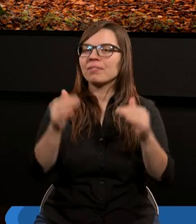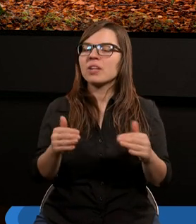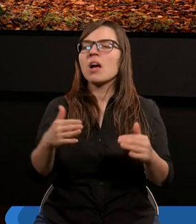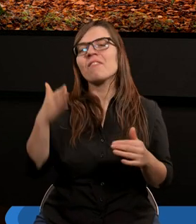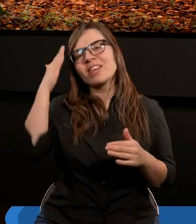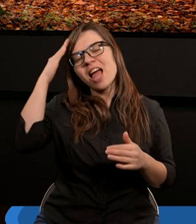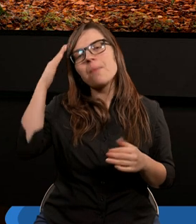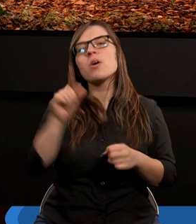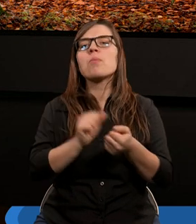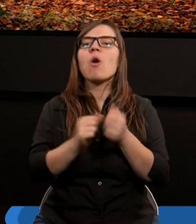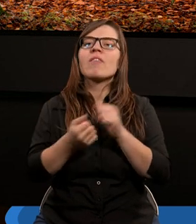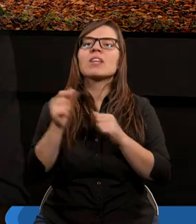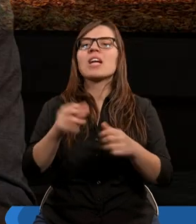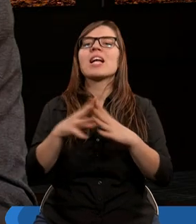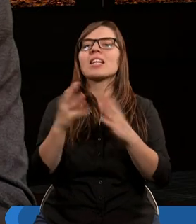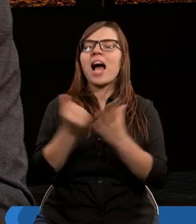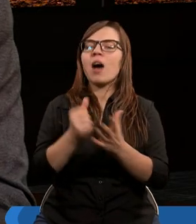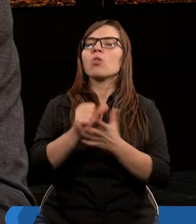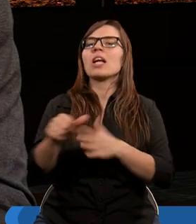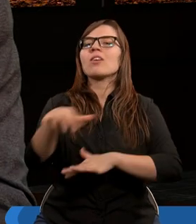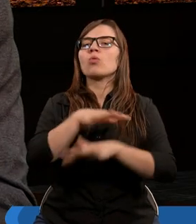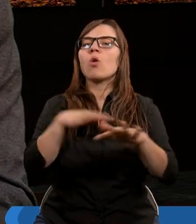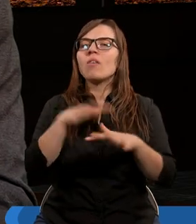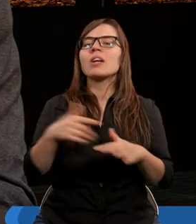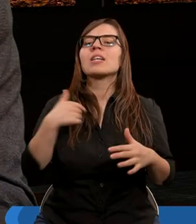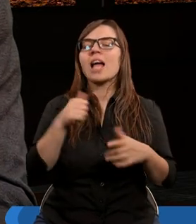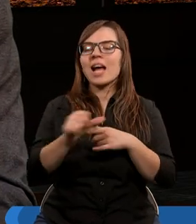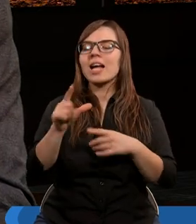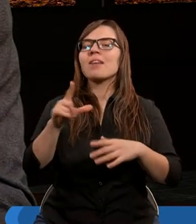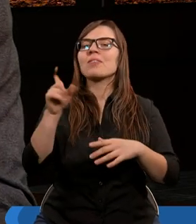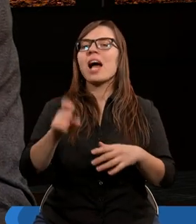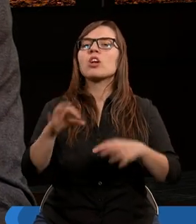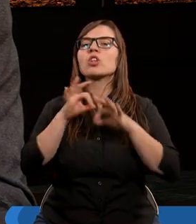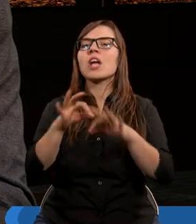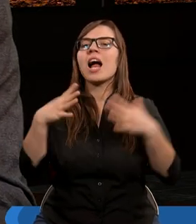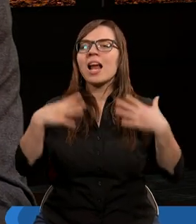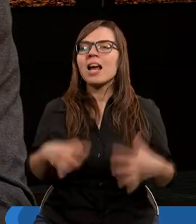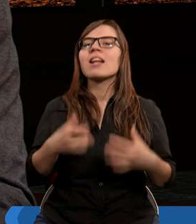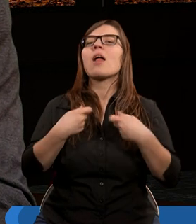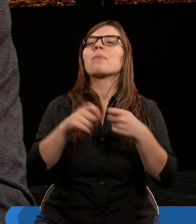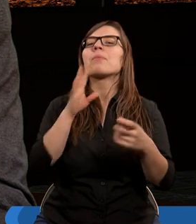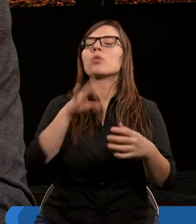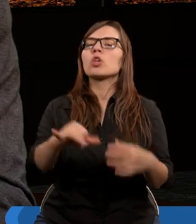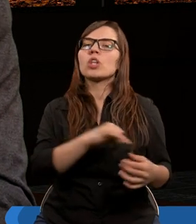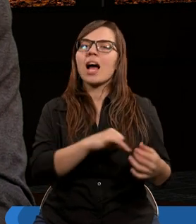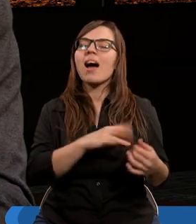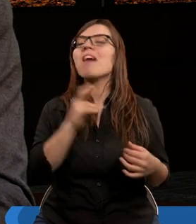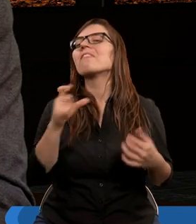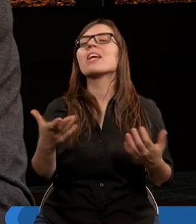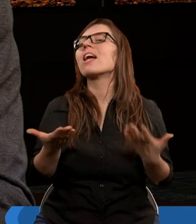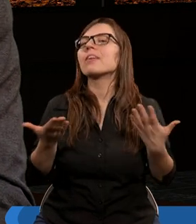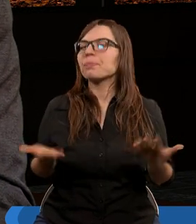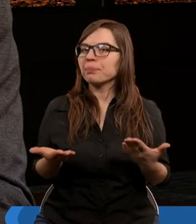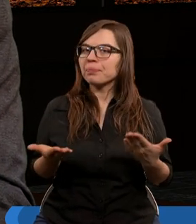Wiemy bowiem, że zakon jest duchowy, ja zaś jestem cielesny, zaprzedany grzechowi. A